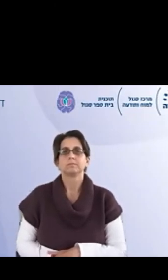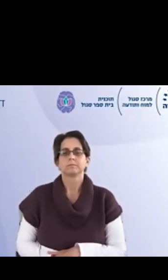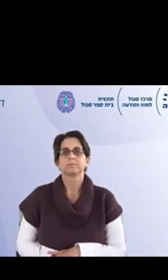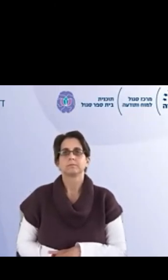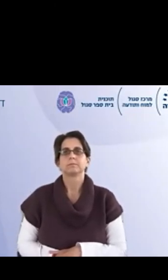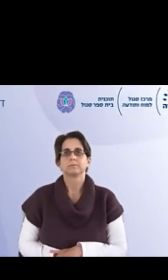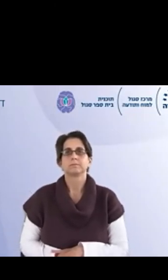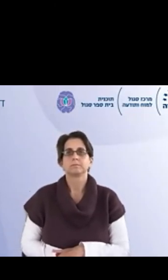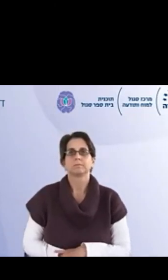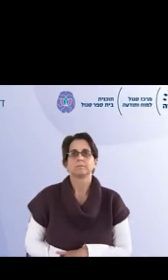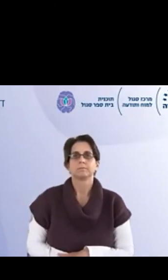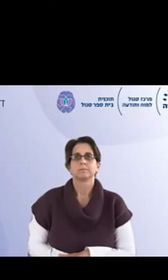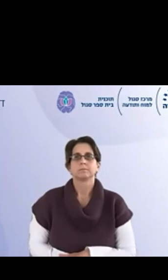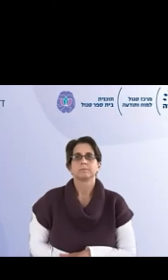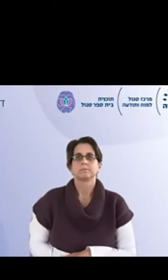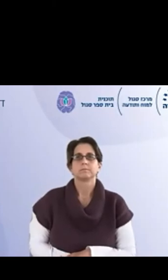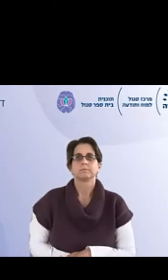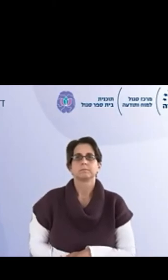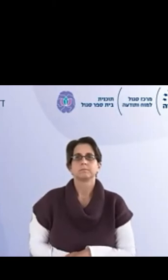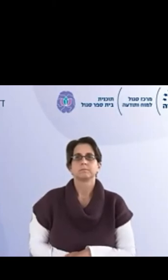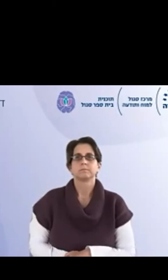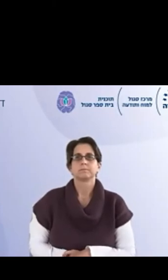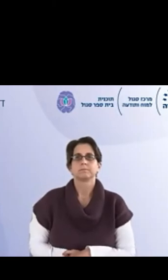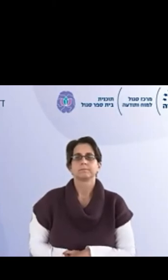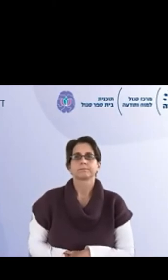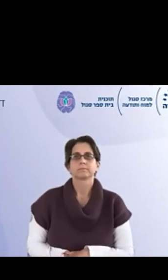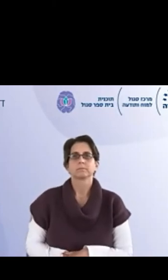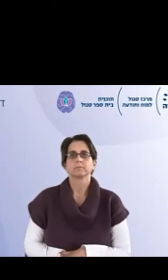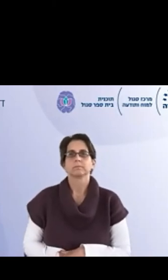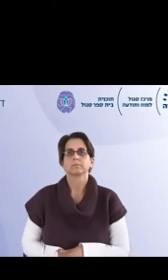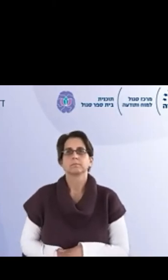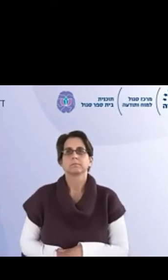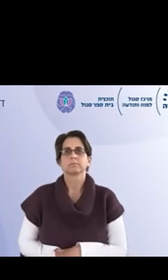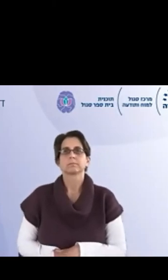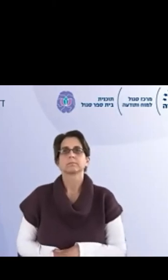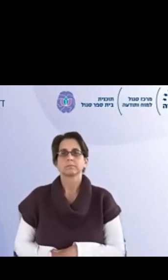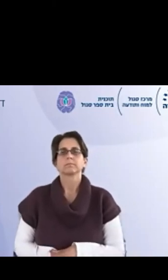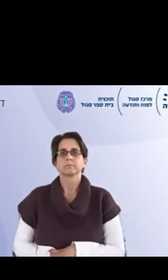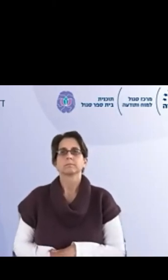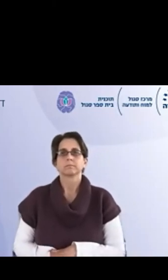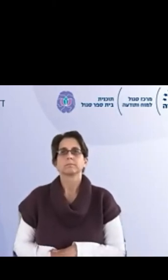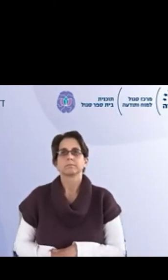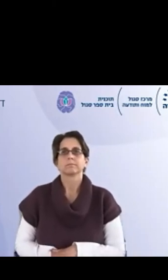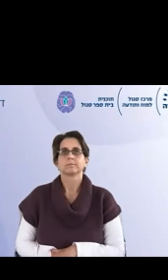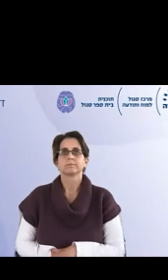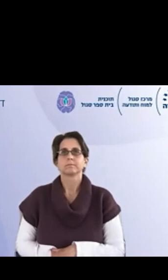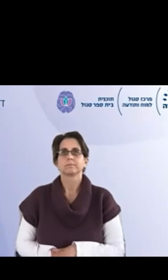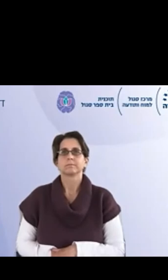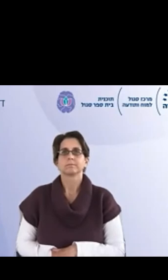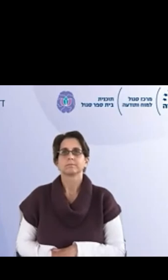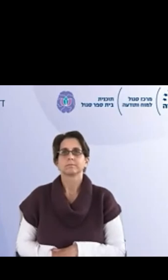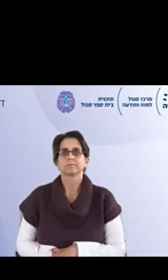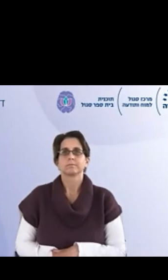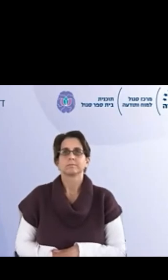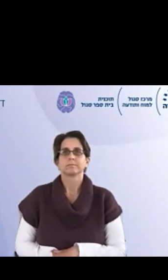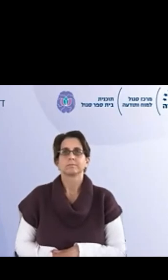גם ברמת הקשר בין מורה לתלמיד, ומדדי המצב אומרים את זה, למרות שהתלמידים מקבלים גם